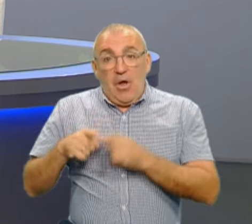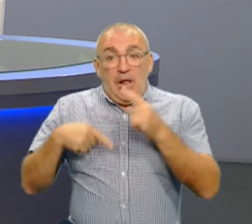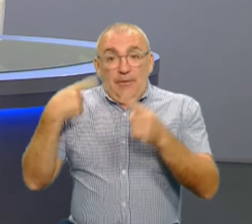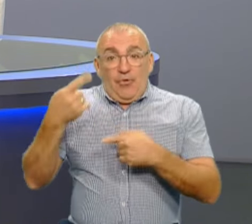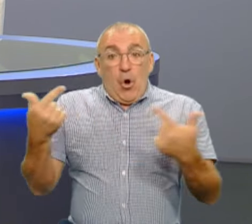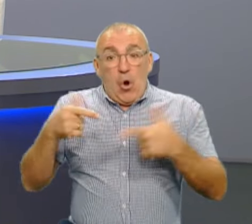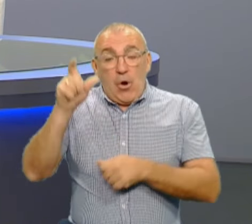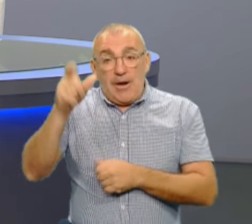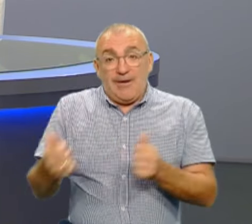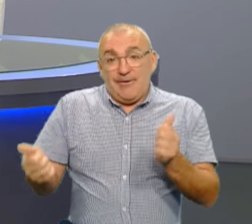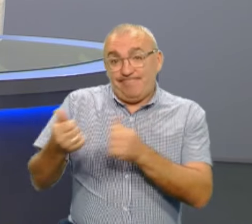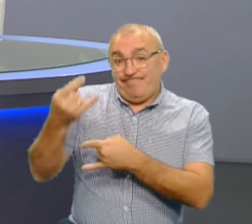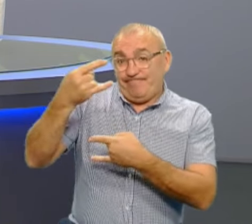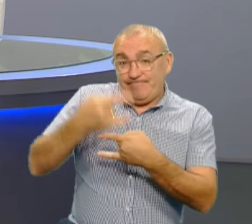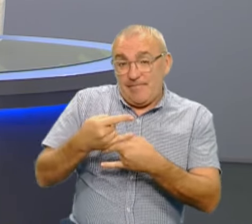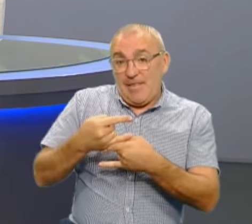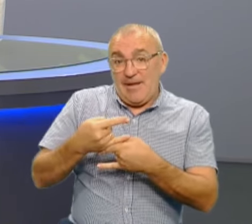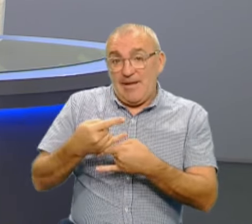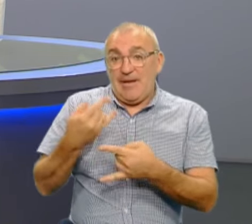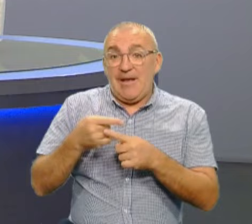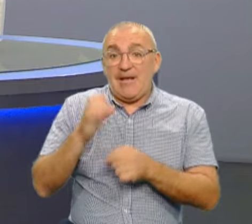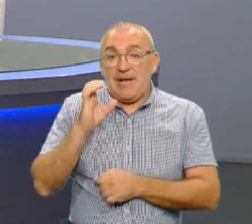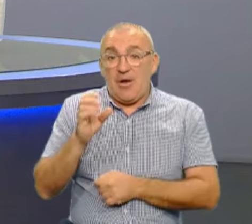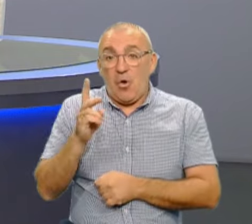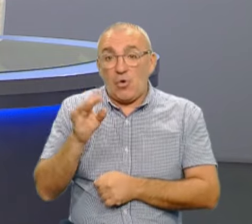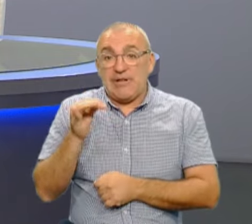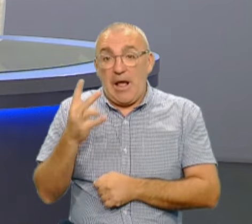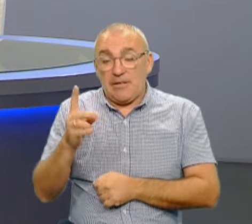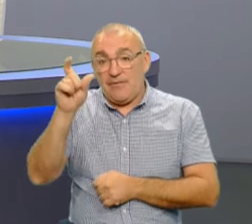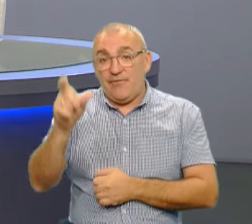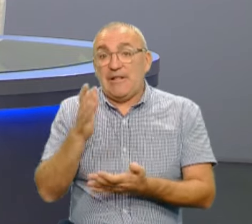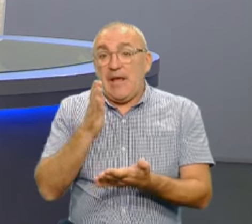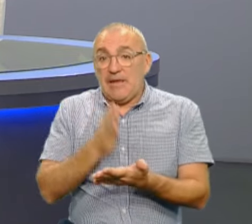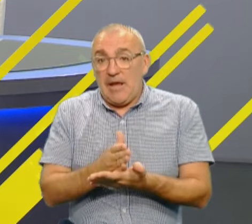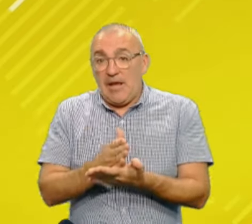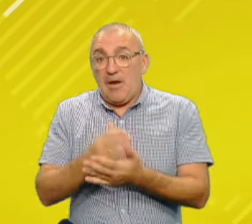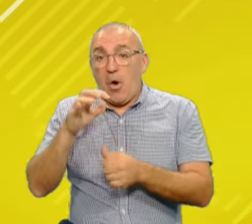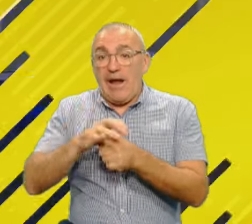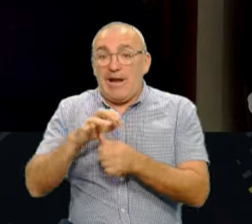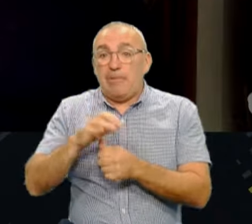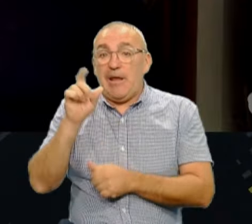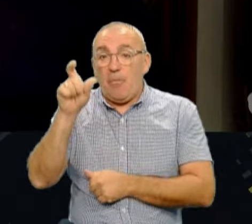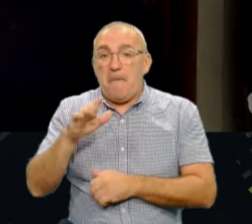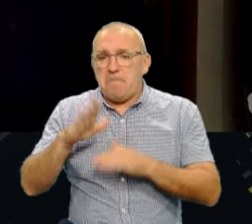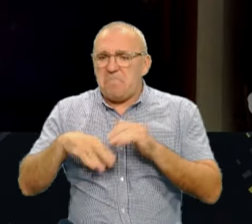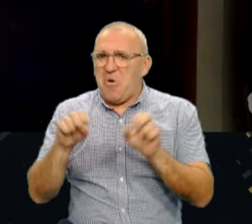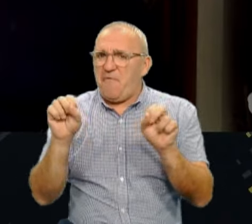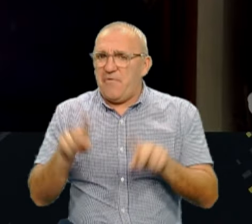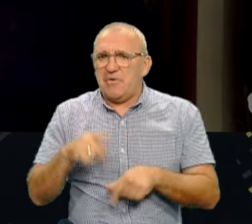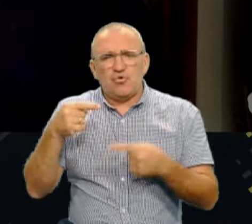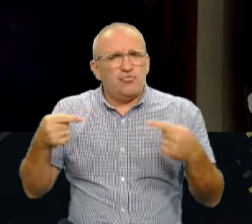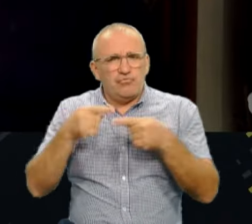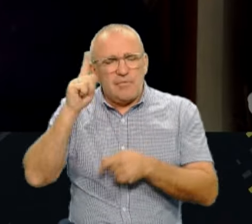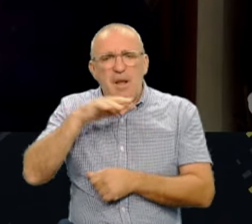який доєднується до нашої ефіри. Це Сергій Козлан. Він є грибником професійним і знає точно набагато